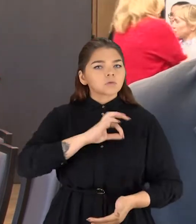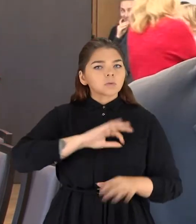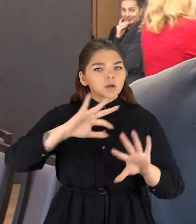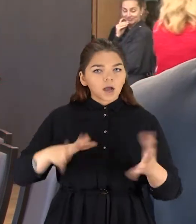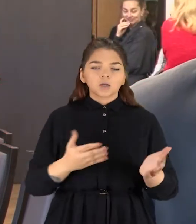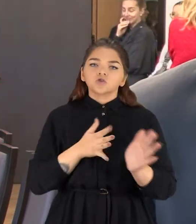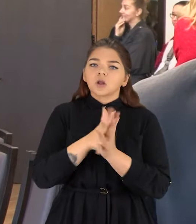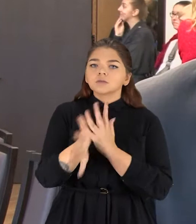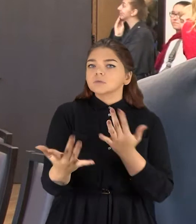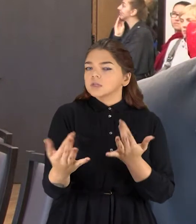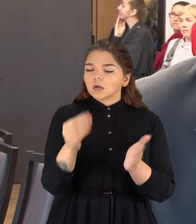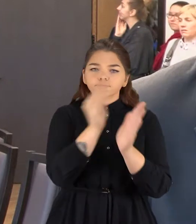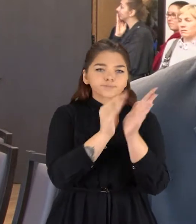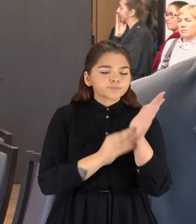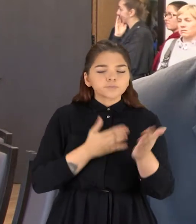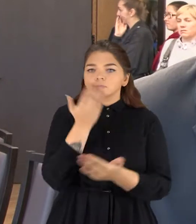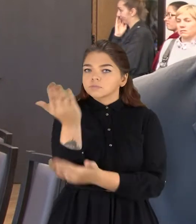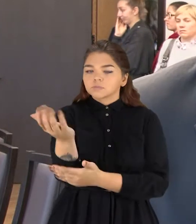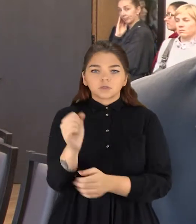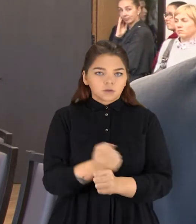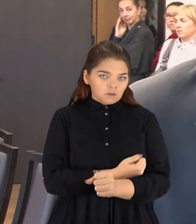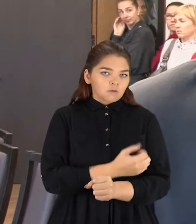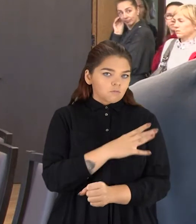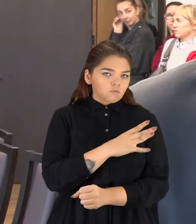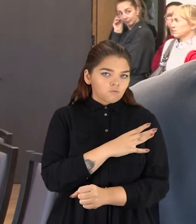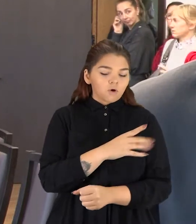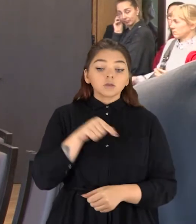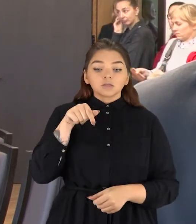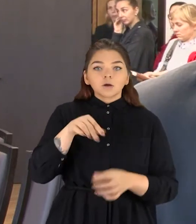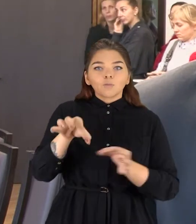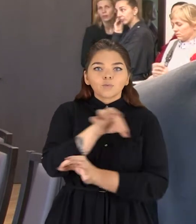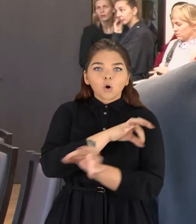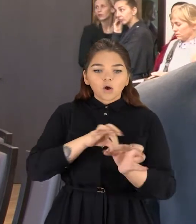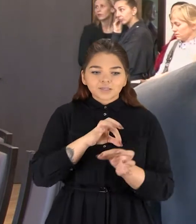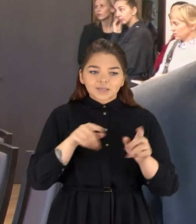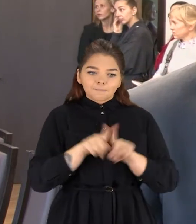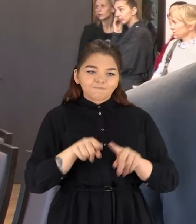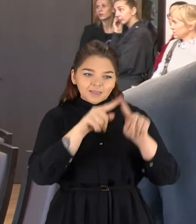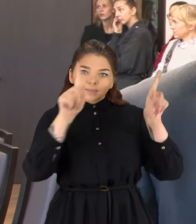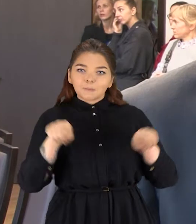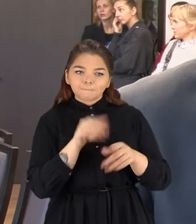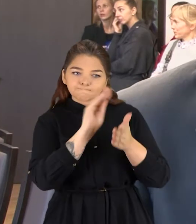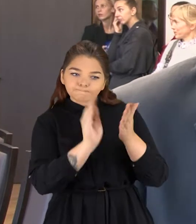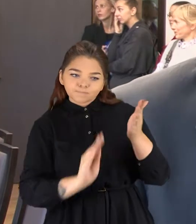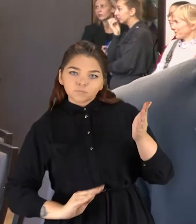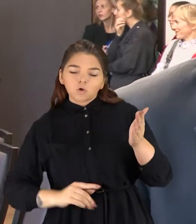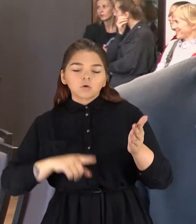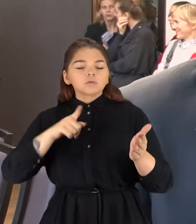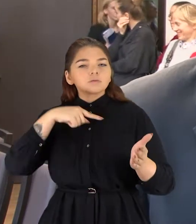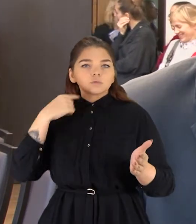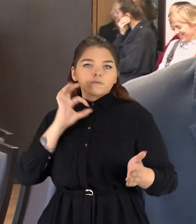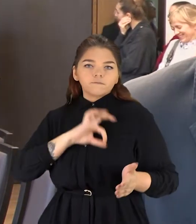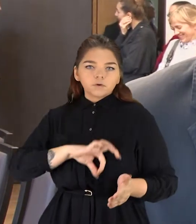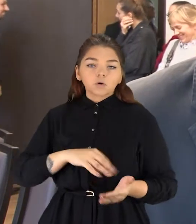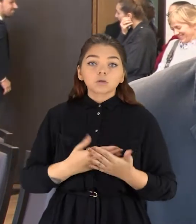naudosim ir kiek išleisim būtent. Tai šitas būtent pats projektas, ant lapo, kaip sakomos,